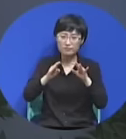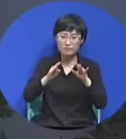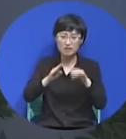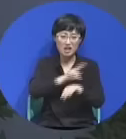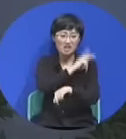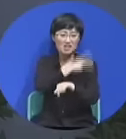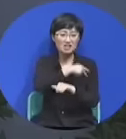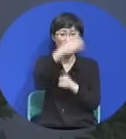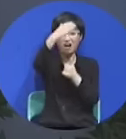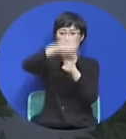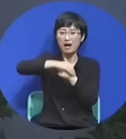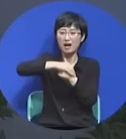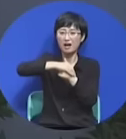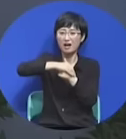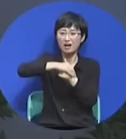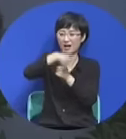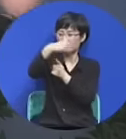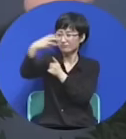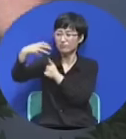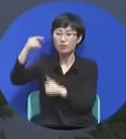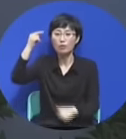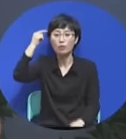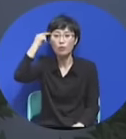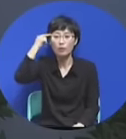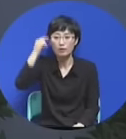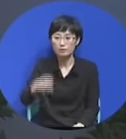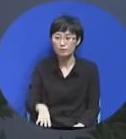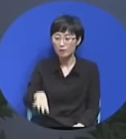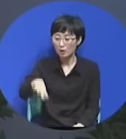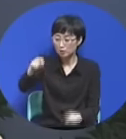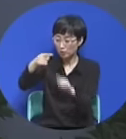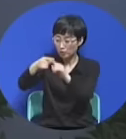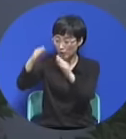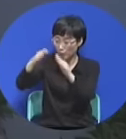아니 초대교회가 복음 전하는데 왜 누명을 씁니까